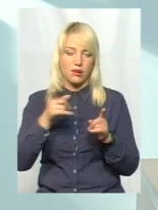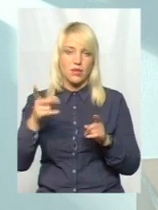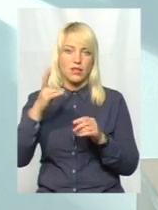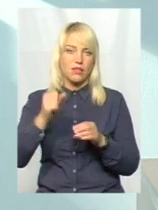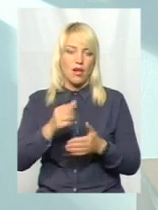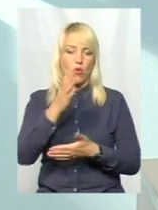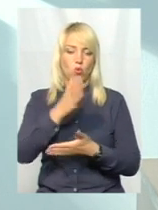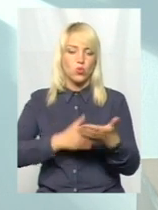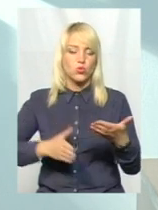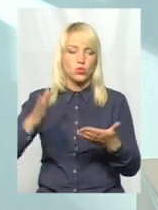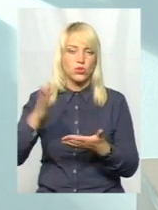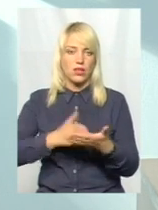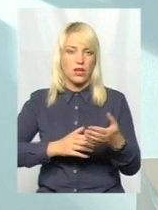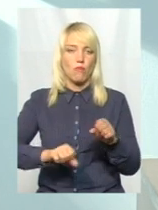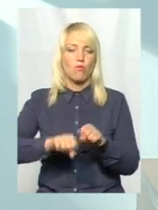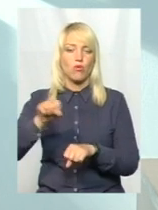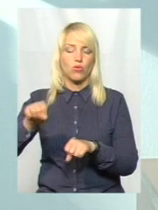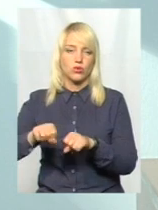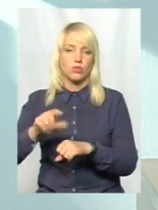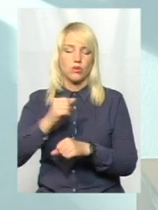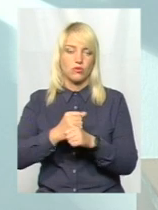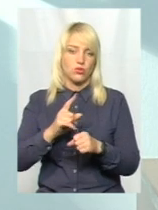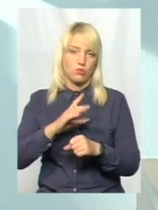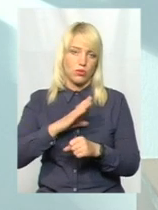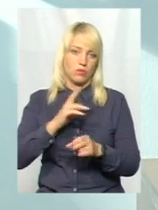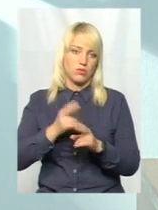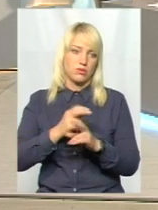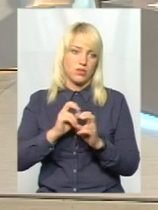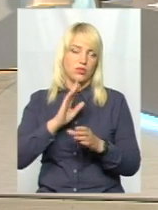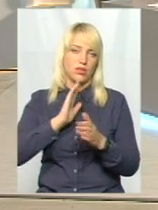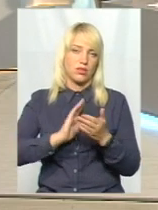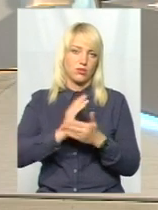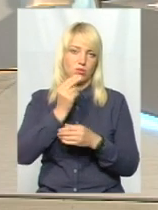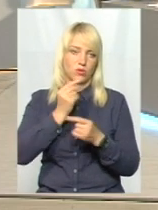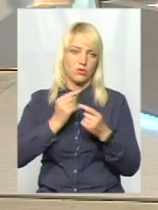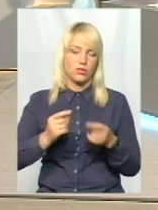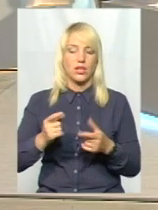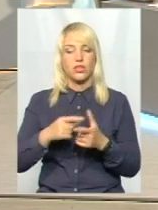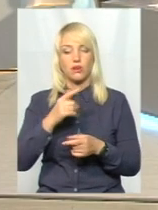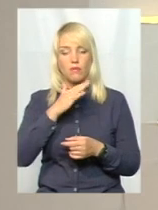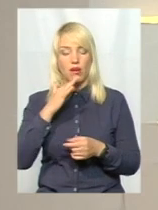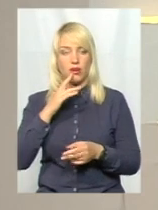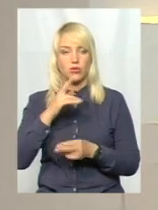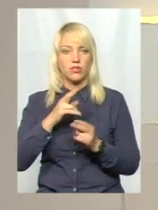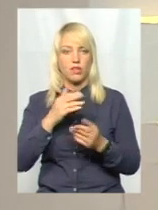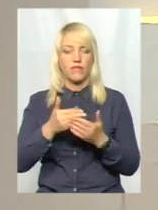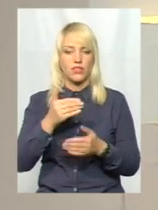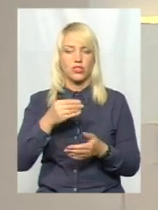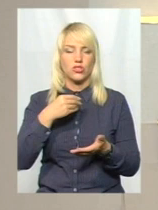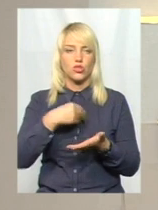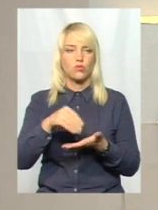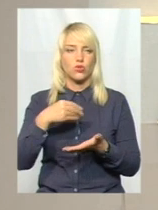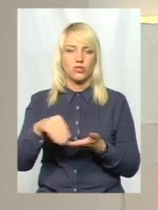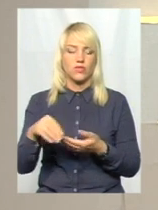порушень. І працювати, щоб була безпечна і якісна продукція. Чи багато скарг від споживачів надходить